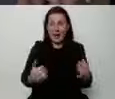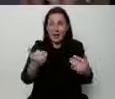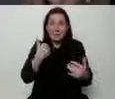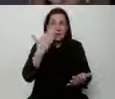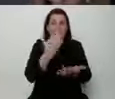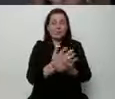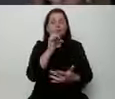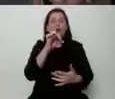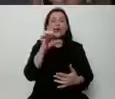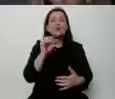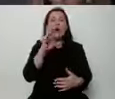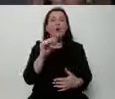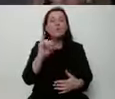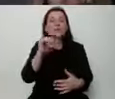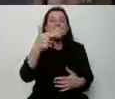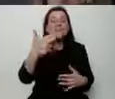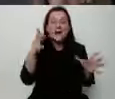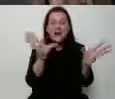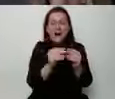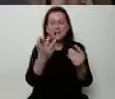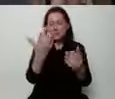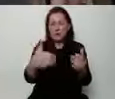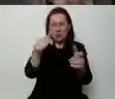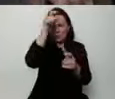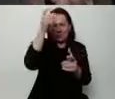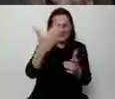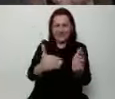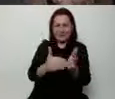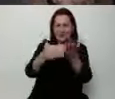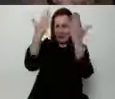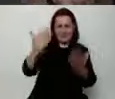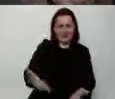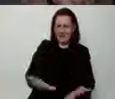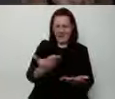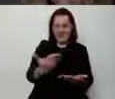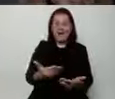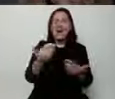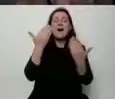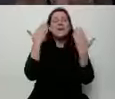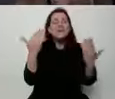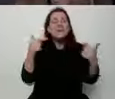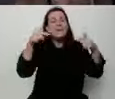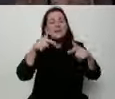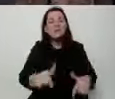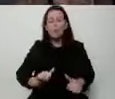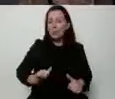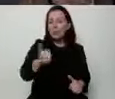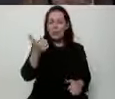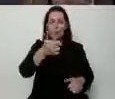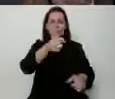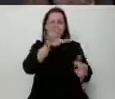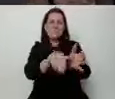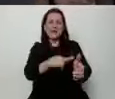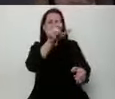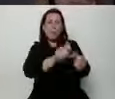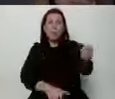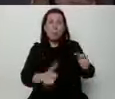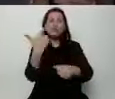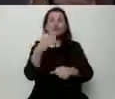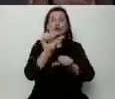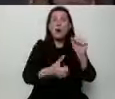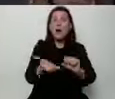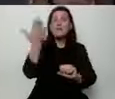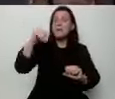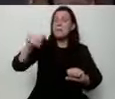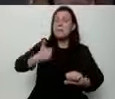Człowiek, którego nie trzeba przedstawiać, ale ja chciałbym dwa zdania powiedzieć. Witamy go w dumnym Płocku, który sto lat temu obronił